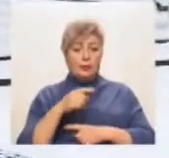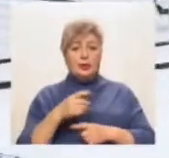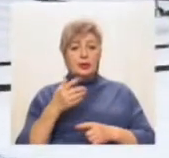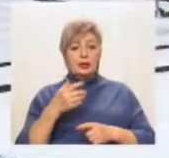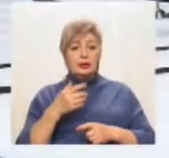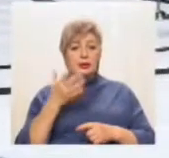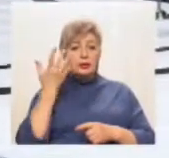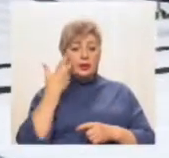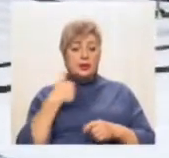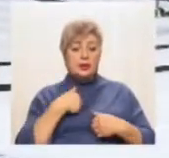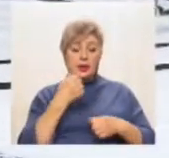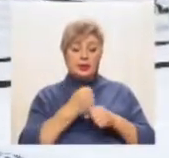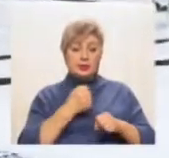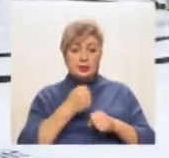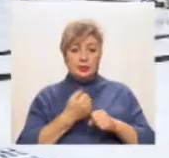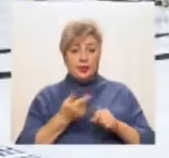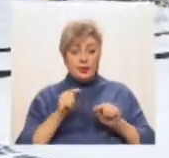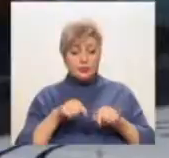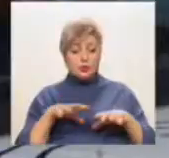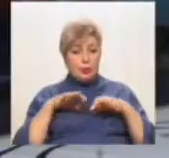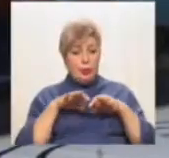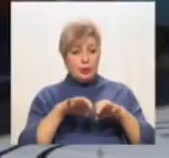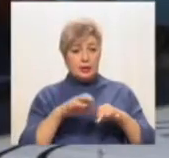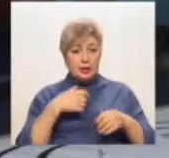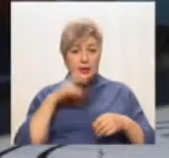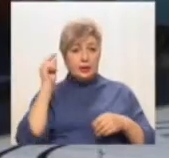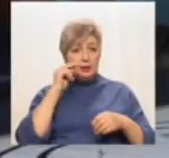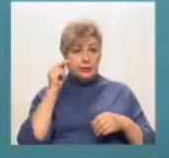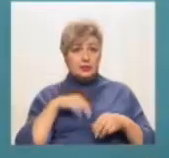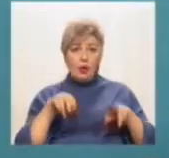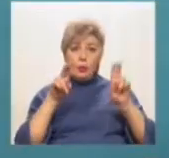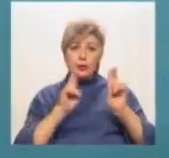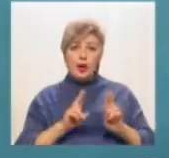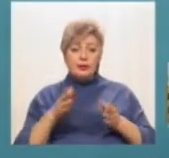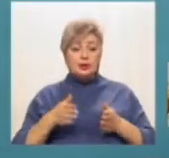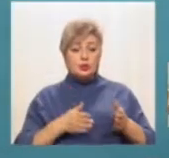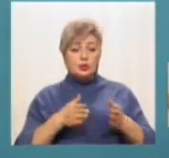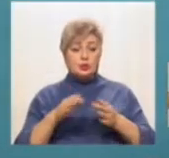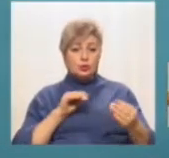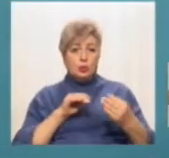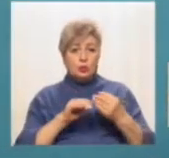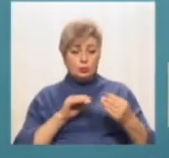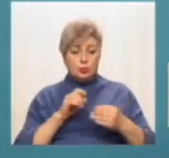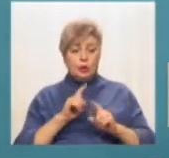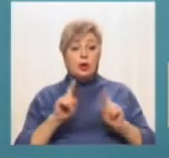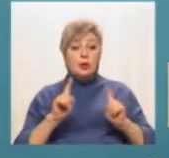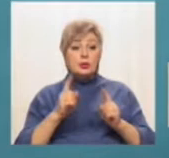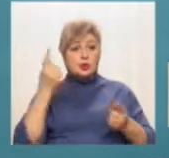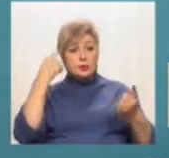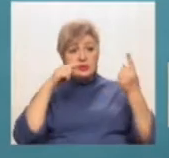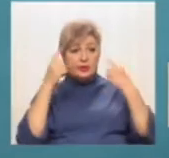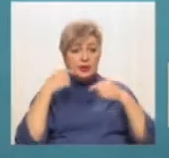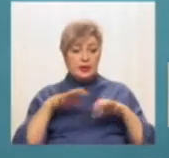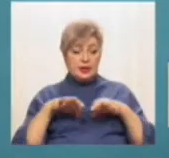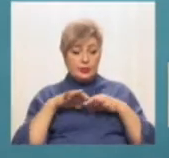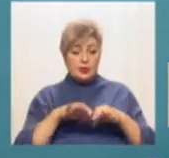розробляв цю модель, я вивчав також правила дорожнього руху. Для того, щоб створити